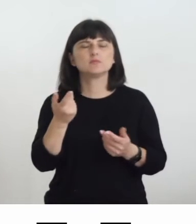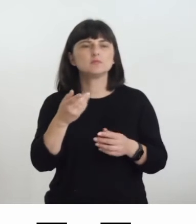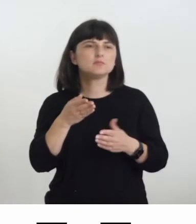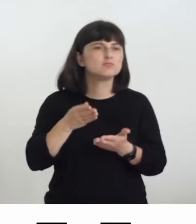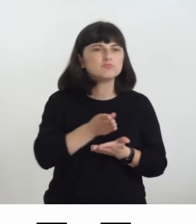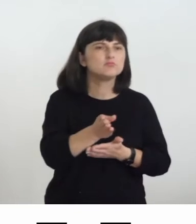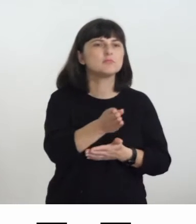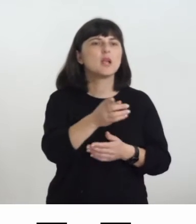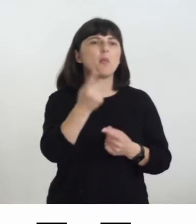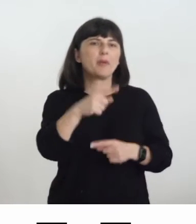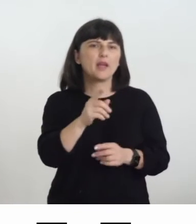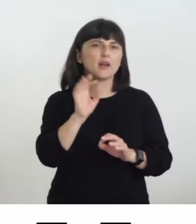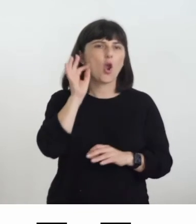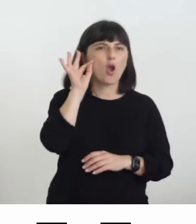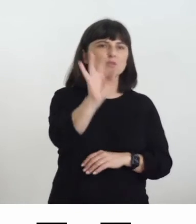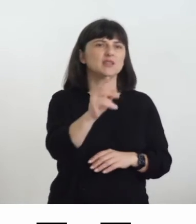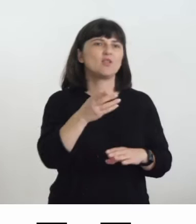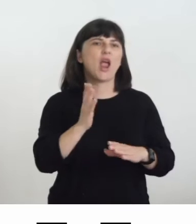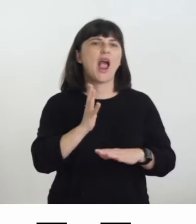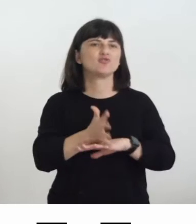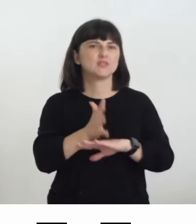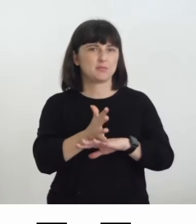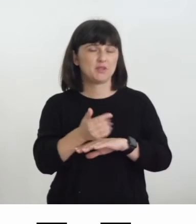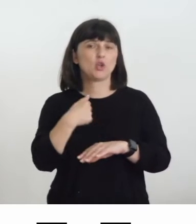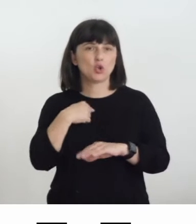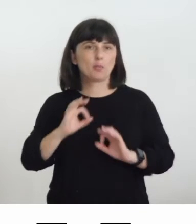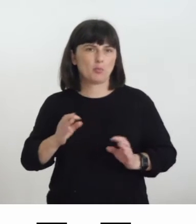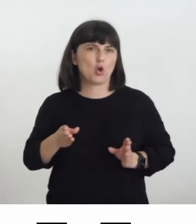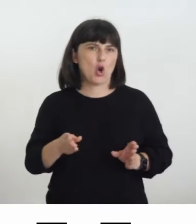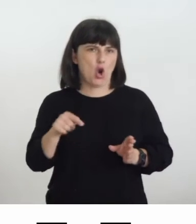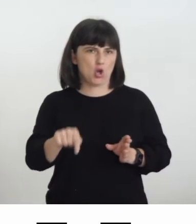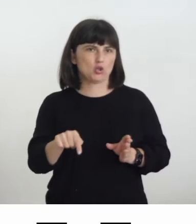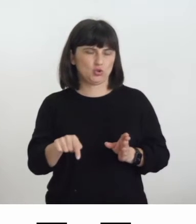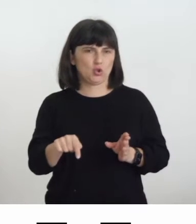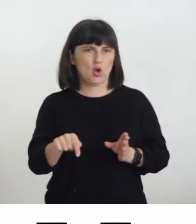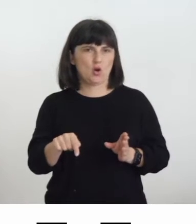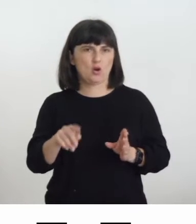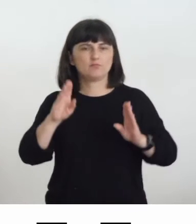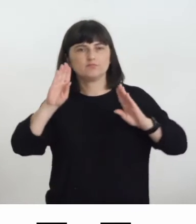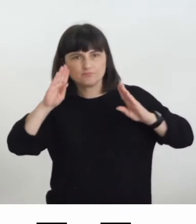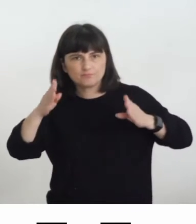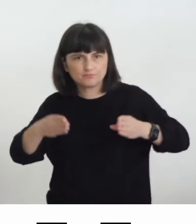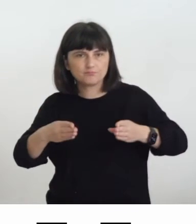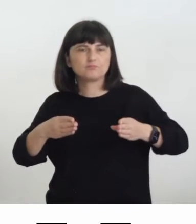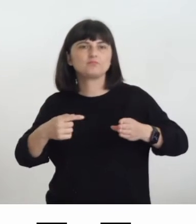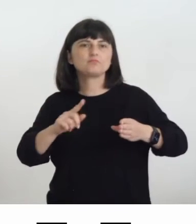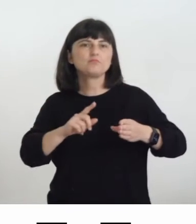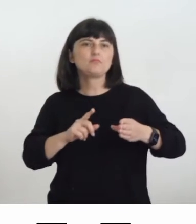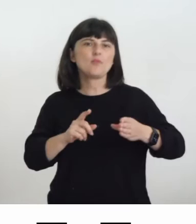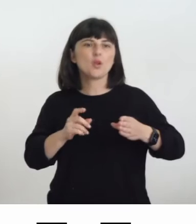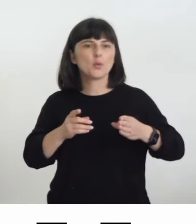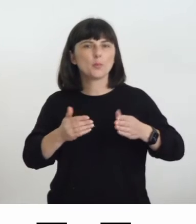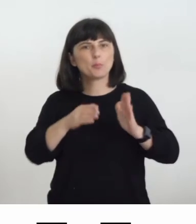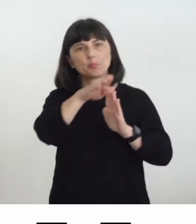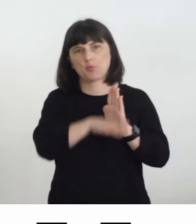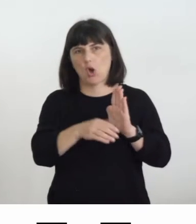in direzione dell'accessibilità. Il mio corso è uno di questi che ha orientato il proprio